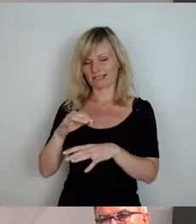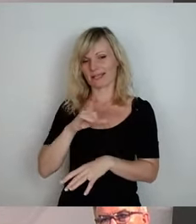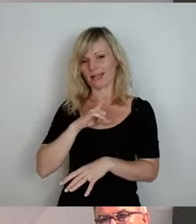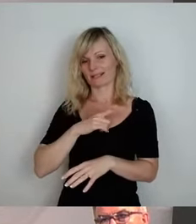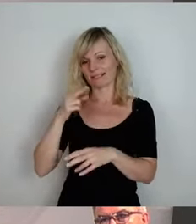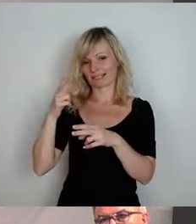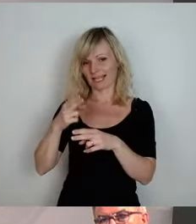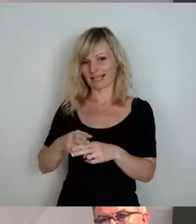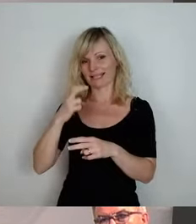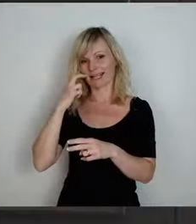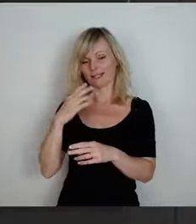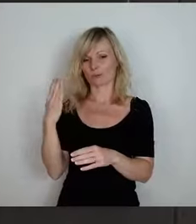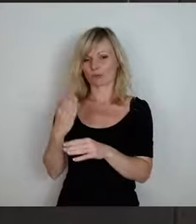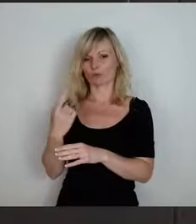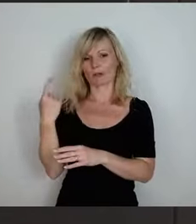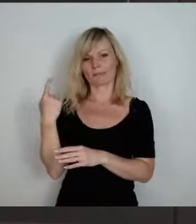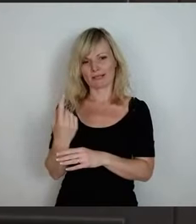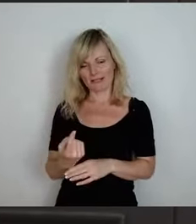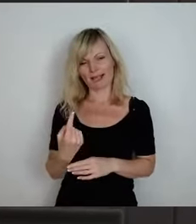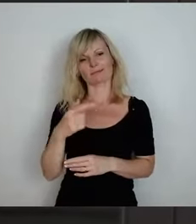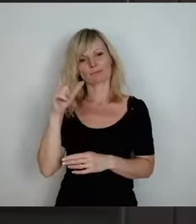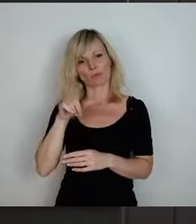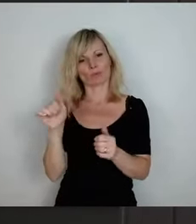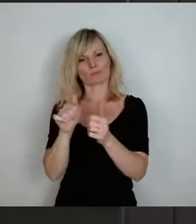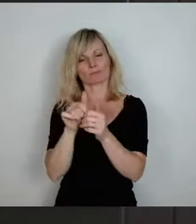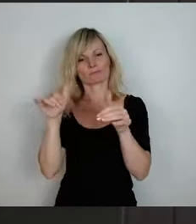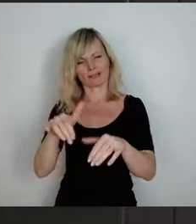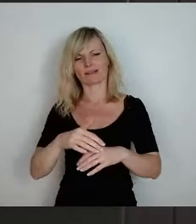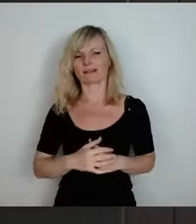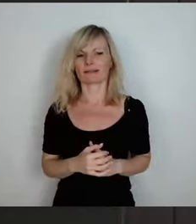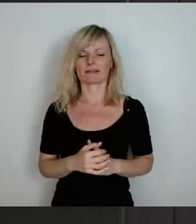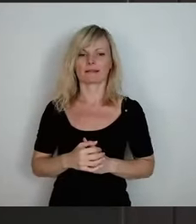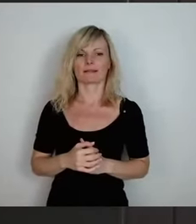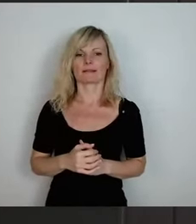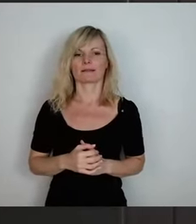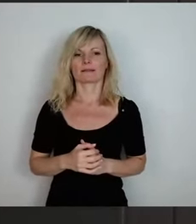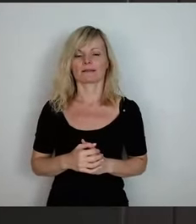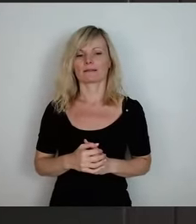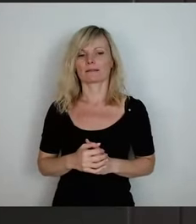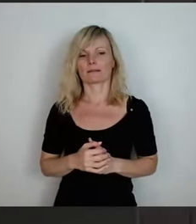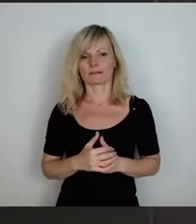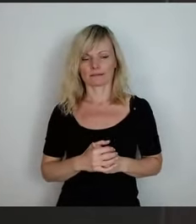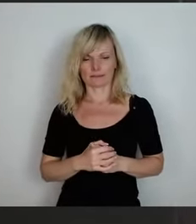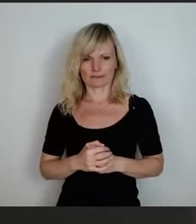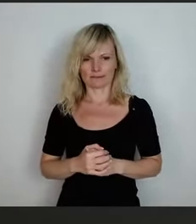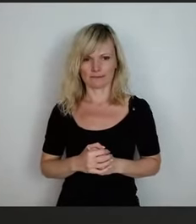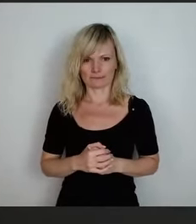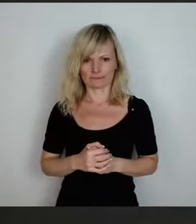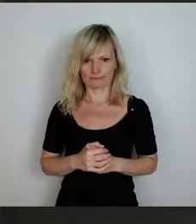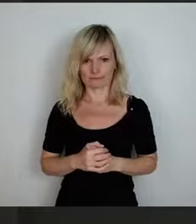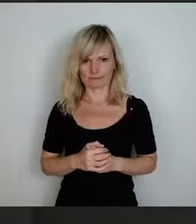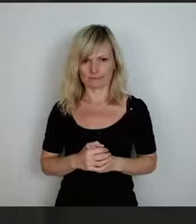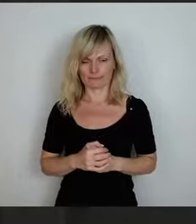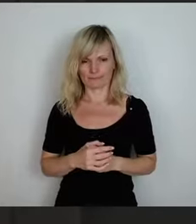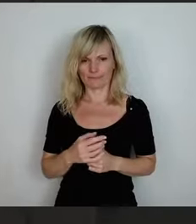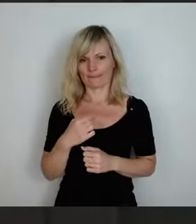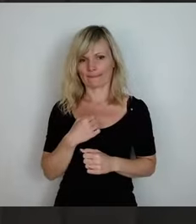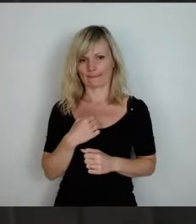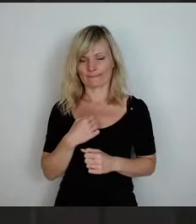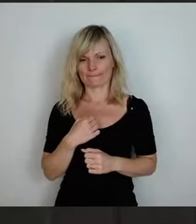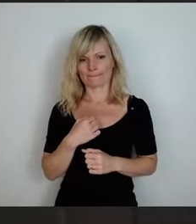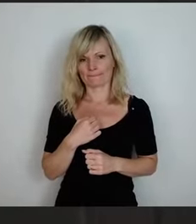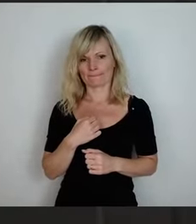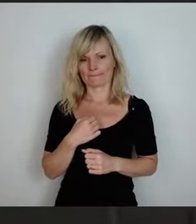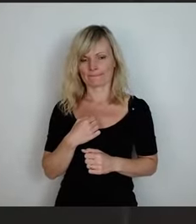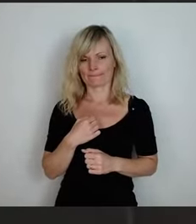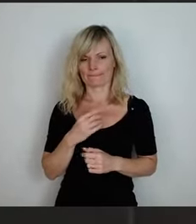Im Landkreis fehlen ungefähr 60 Hausärzte. Ich bin über